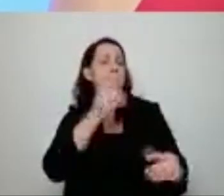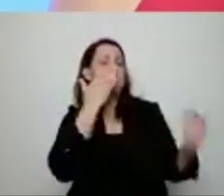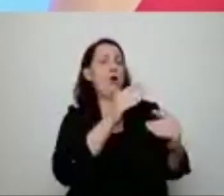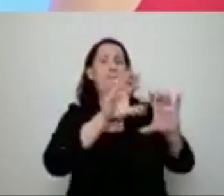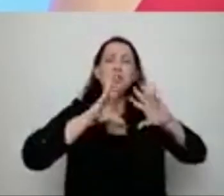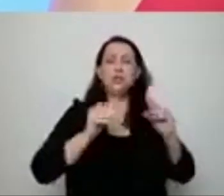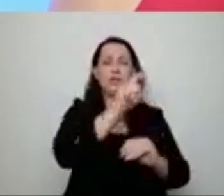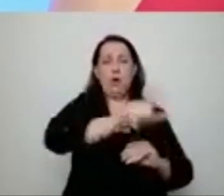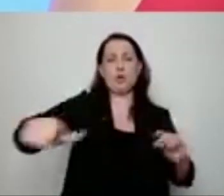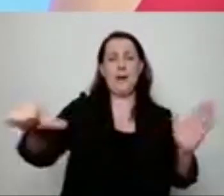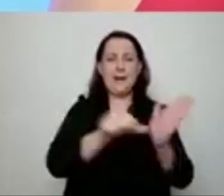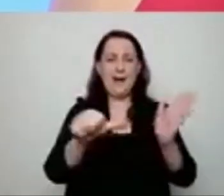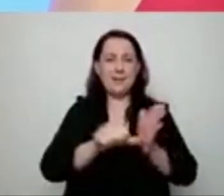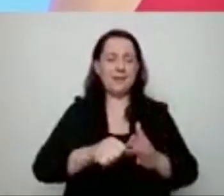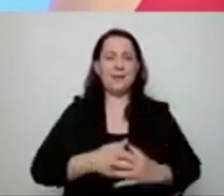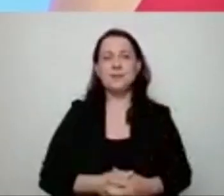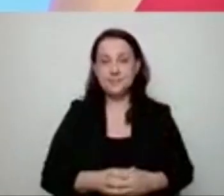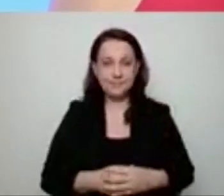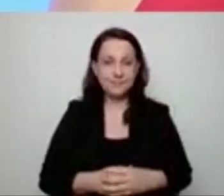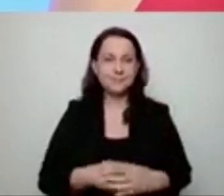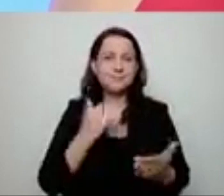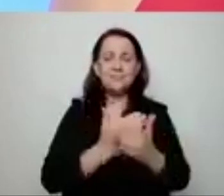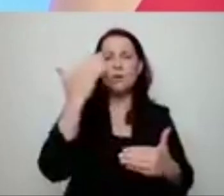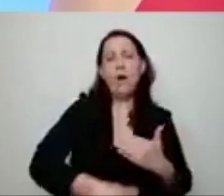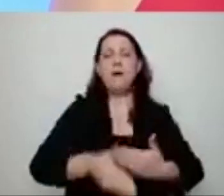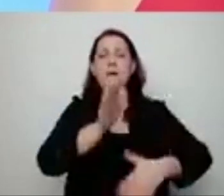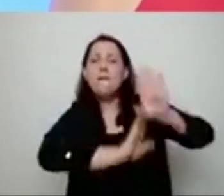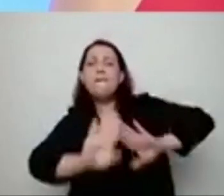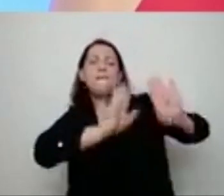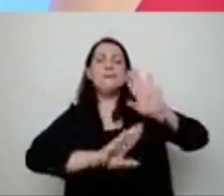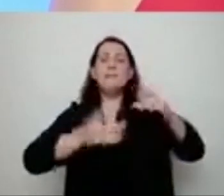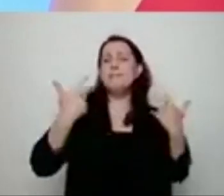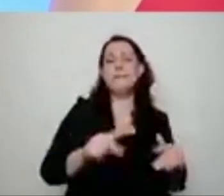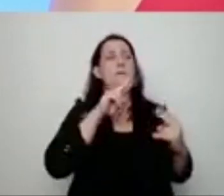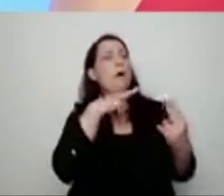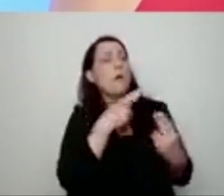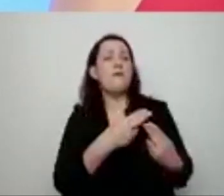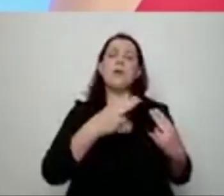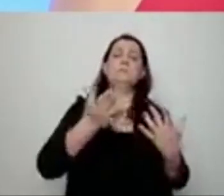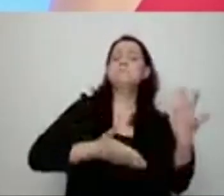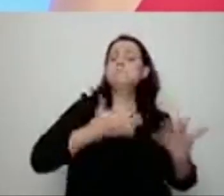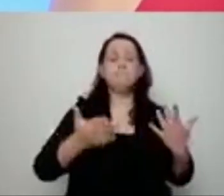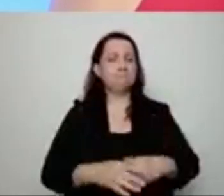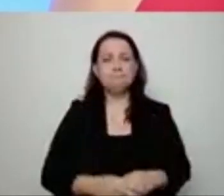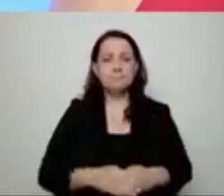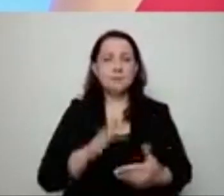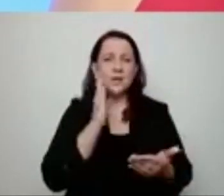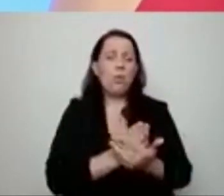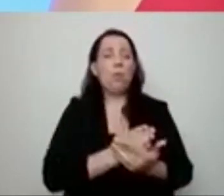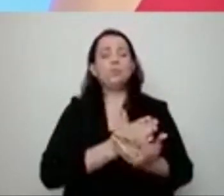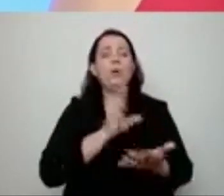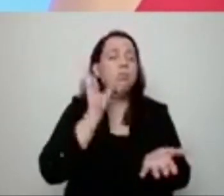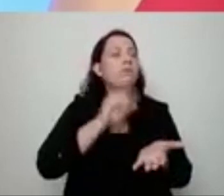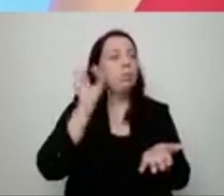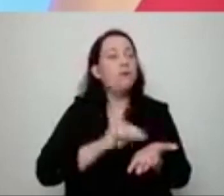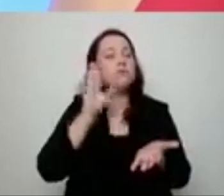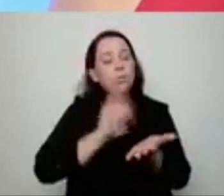Koniec już z unikaniem odpowiedzi na pytania. Koniec z klepaniem wytartych